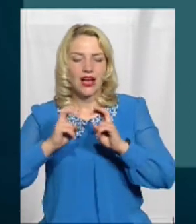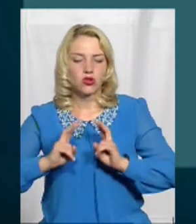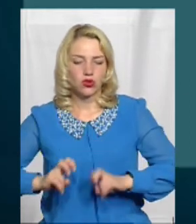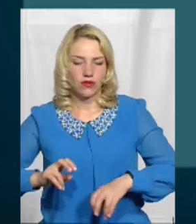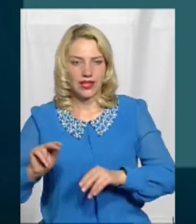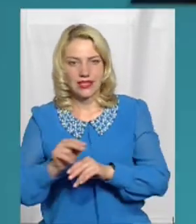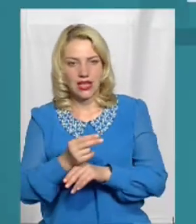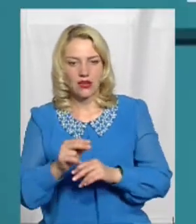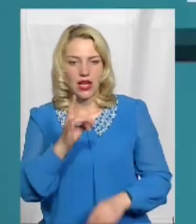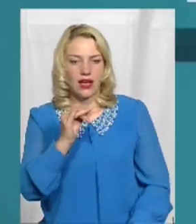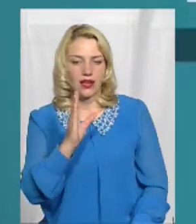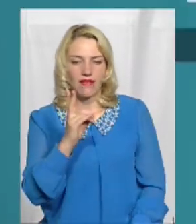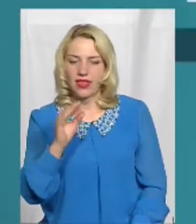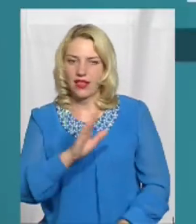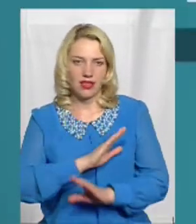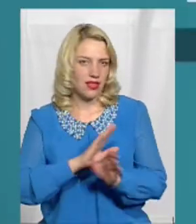не в Хмельницький